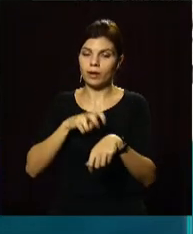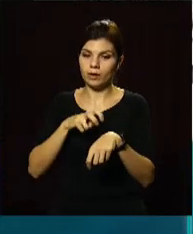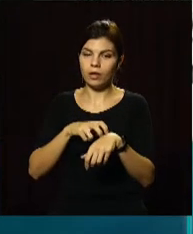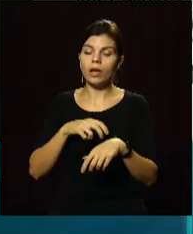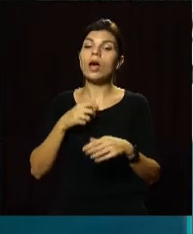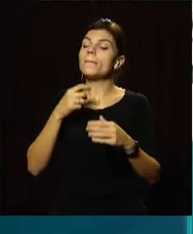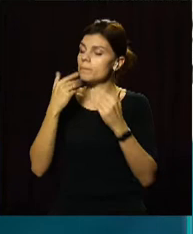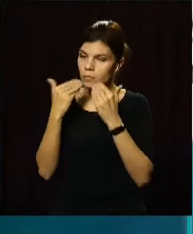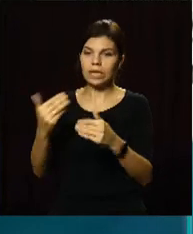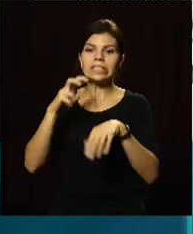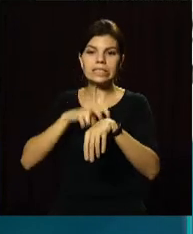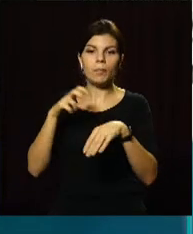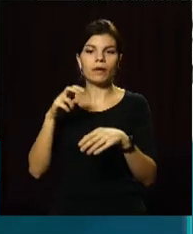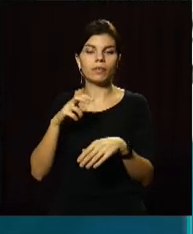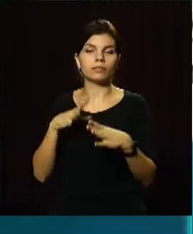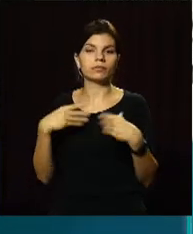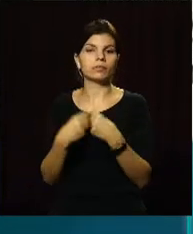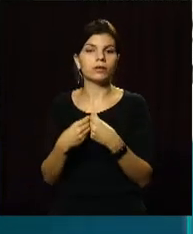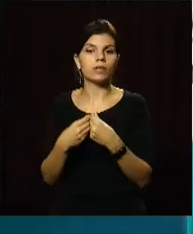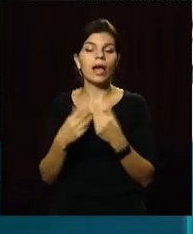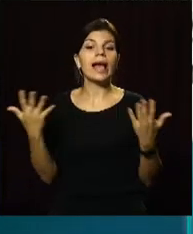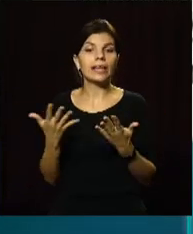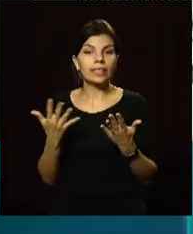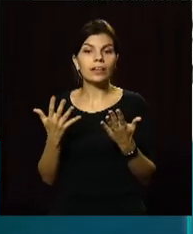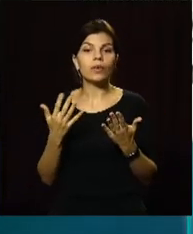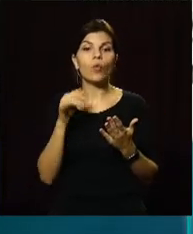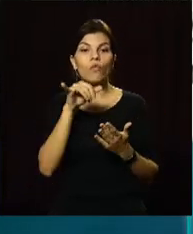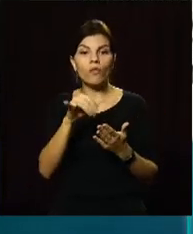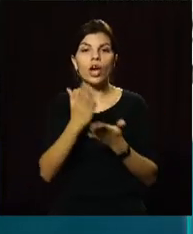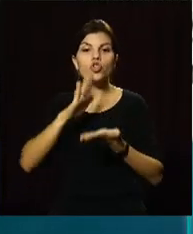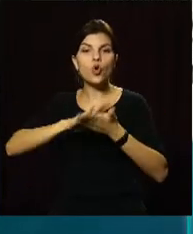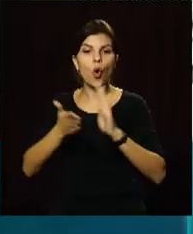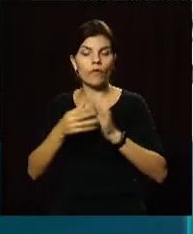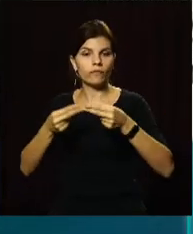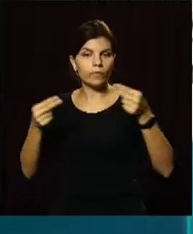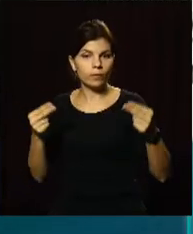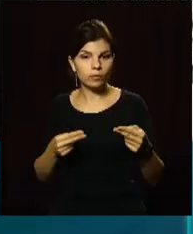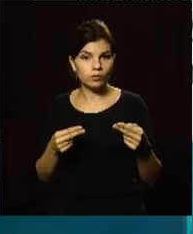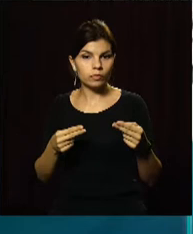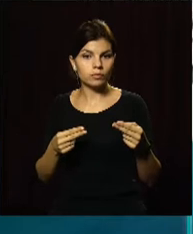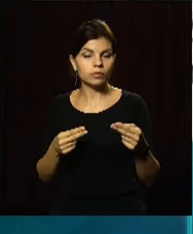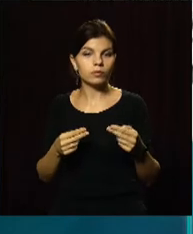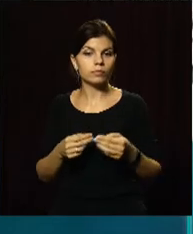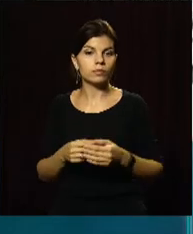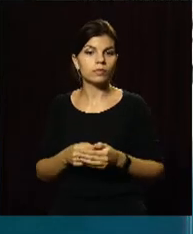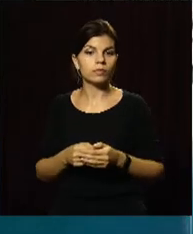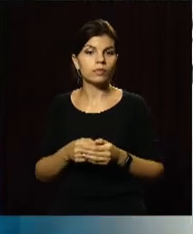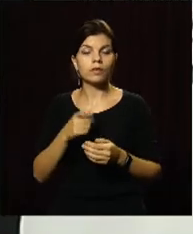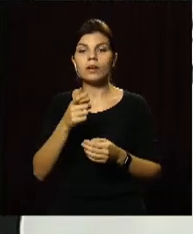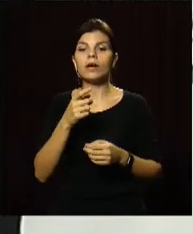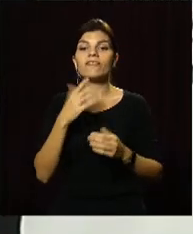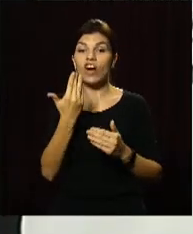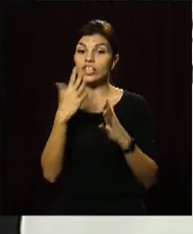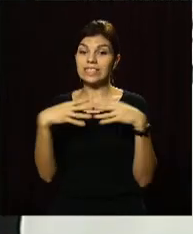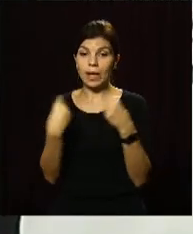Саме до сімейного лікаря, з яким у вас укладено відповідний договор. Ваш сімейний